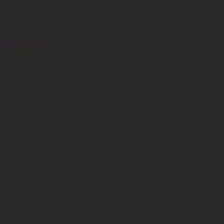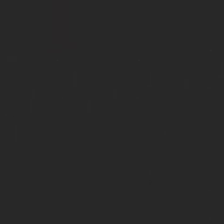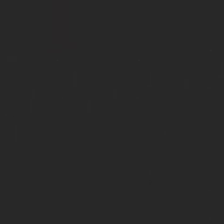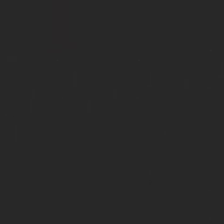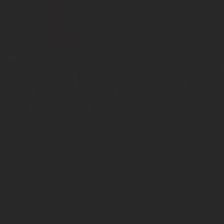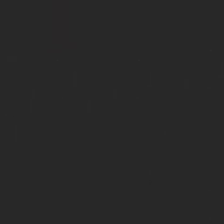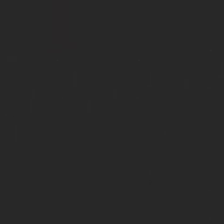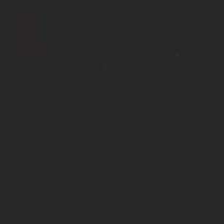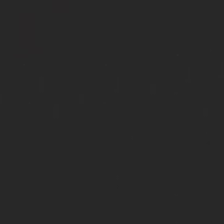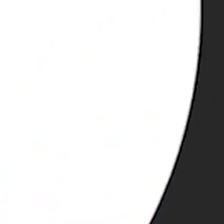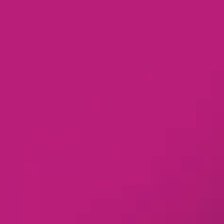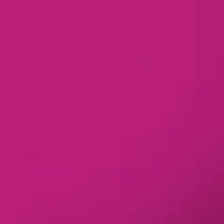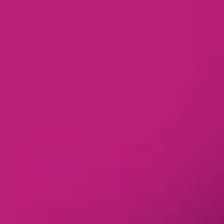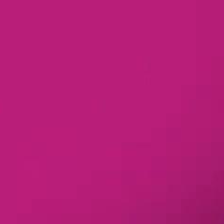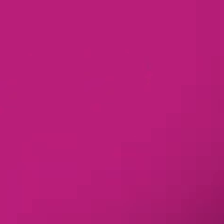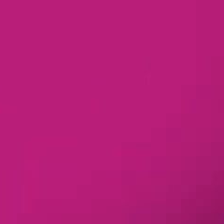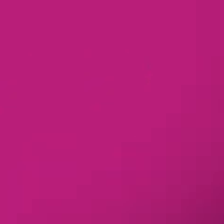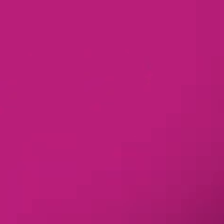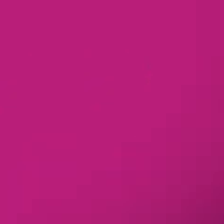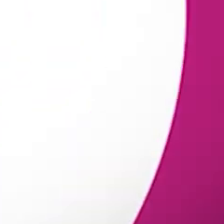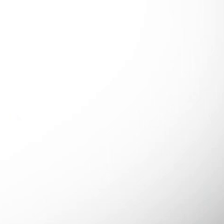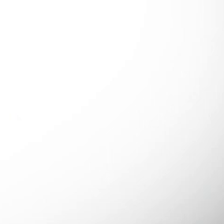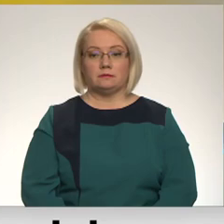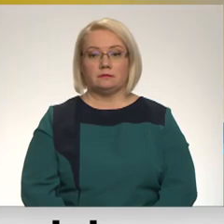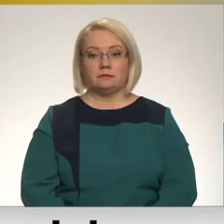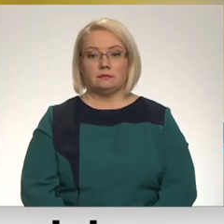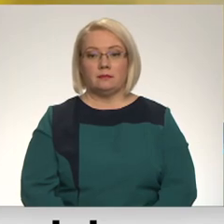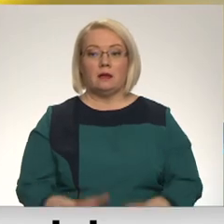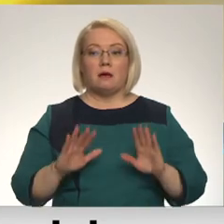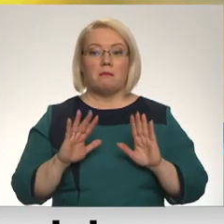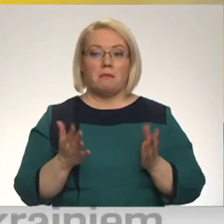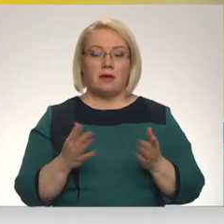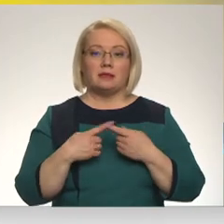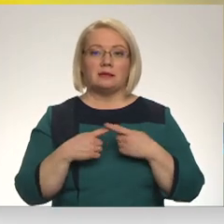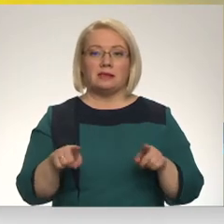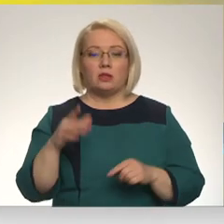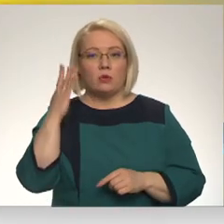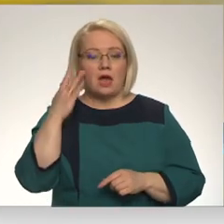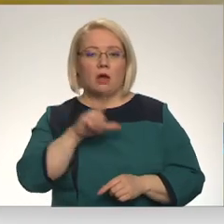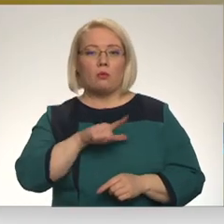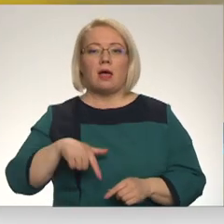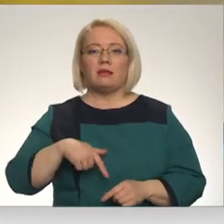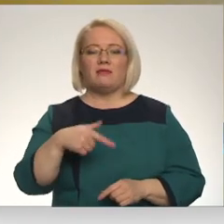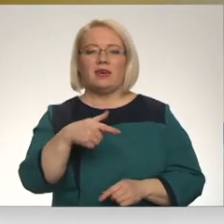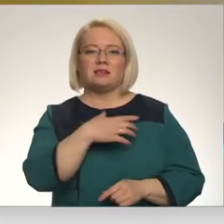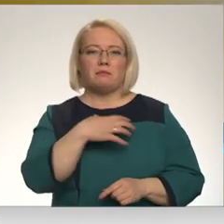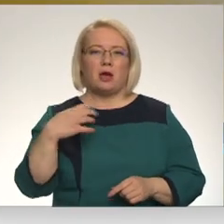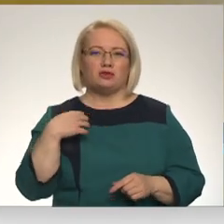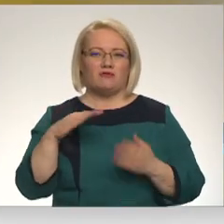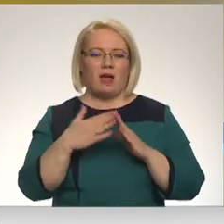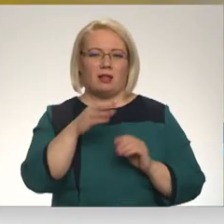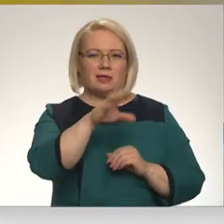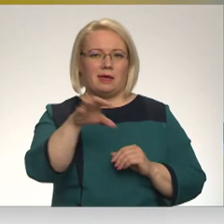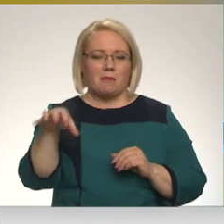Re, visi ēters ir te! Bet pavisam citu jēgu Latvijas pašvaldībās šajās dienās iegūst